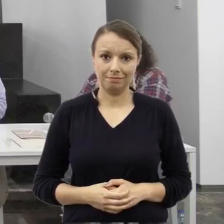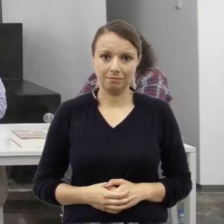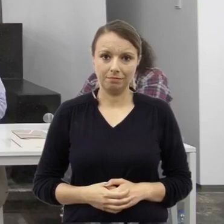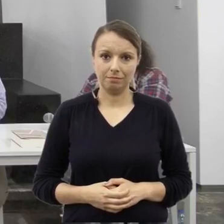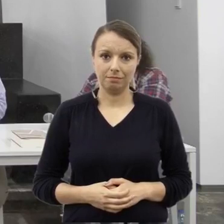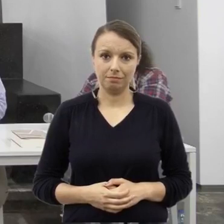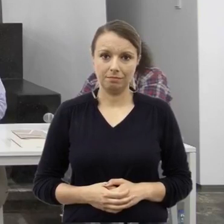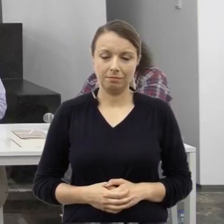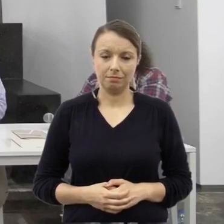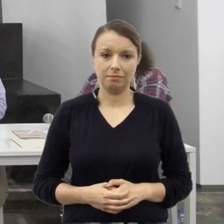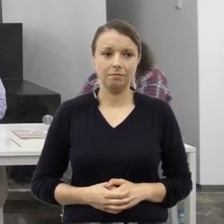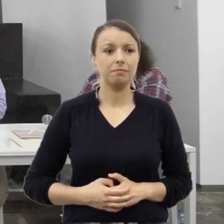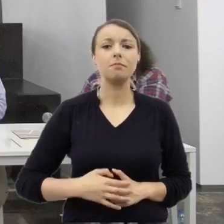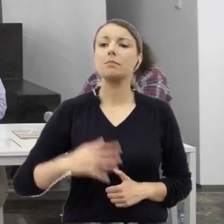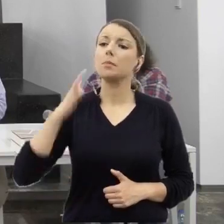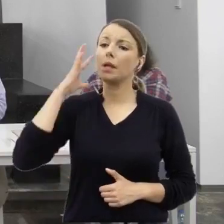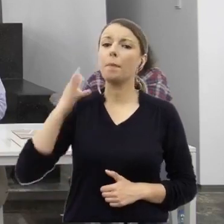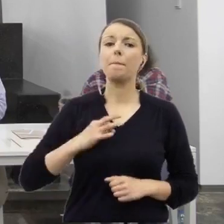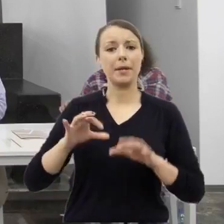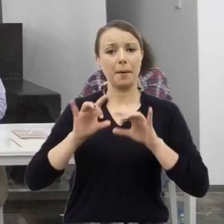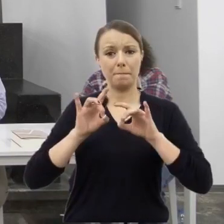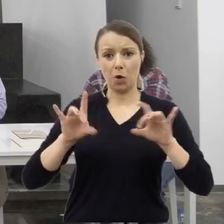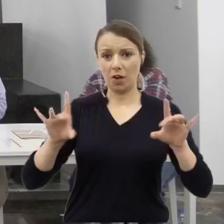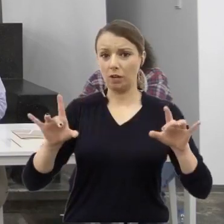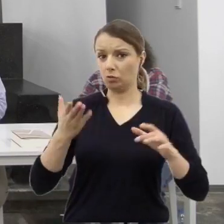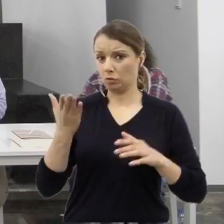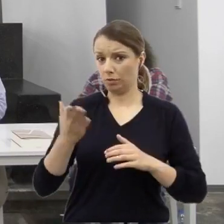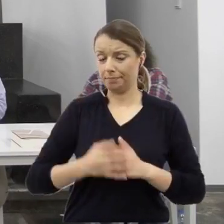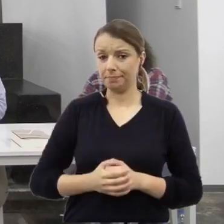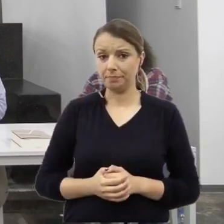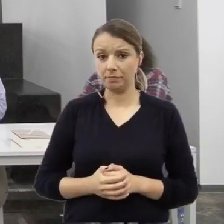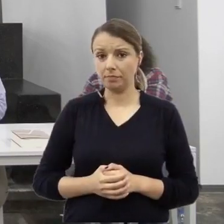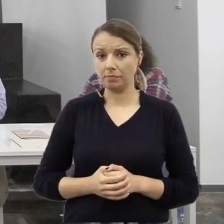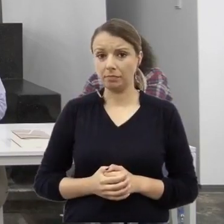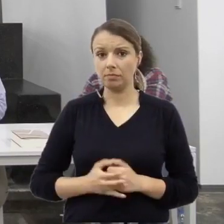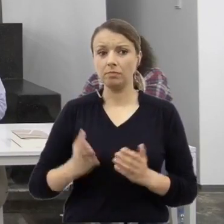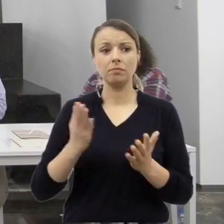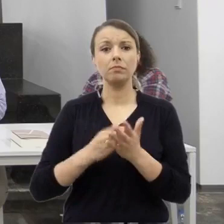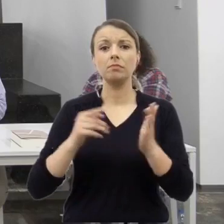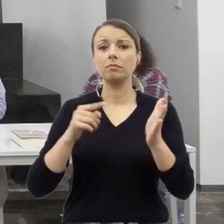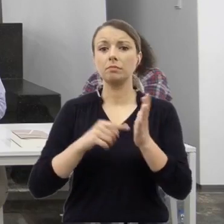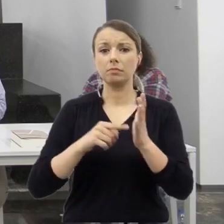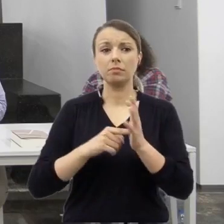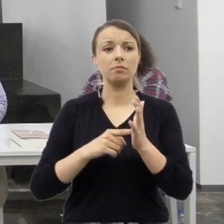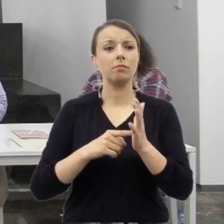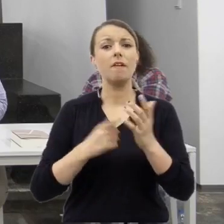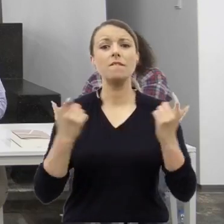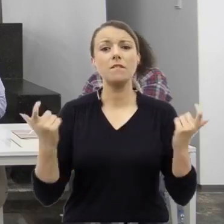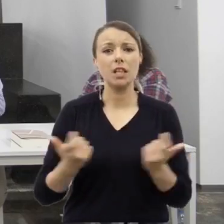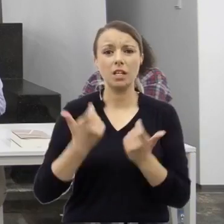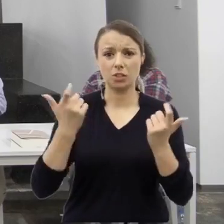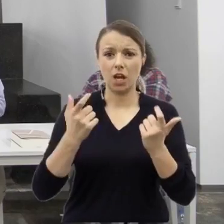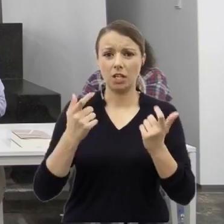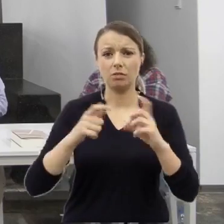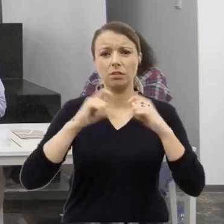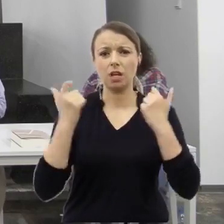Pani profesor, po przeanalizowaniu tego zdarzenia z tak dokładnym,